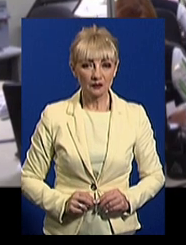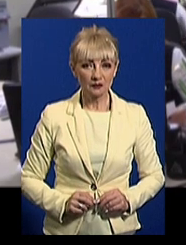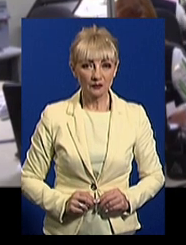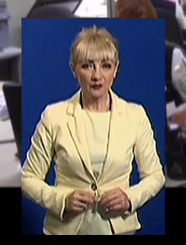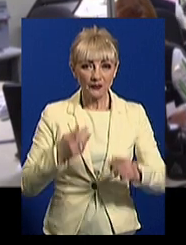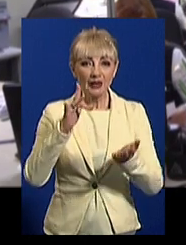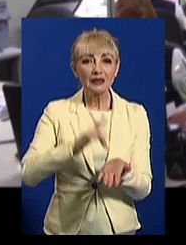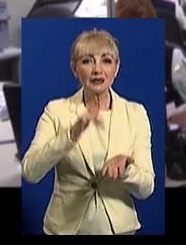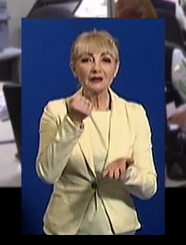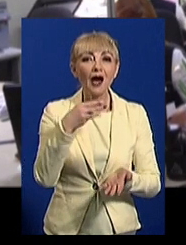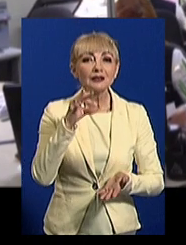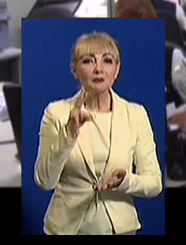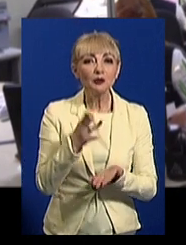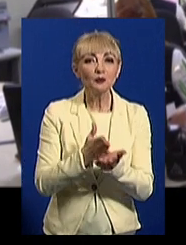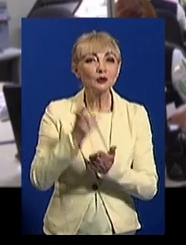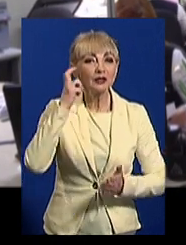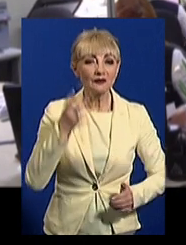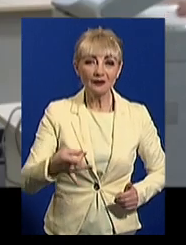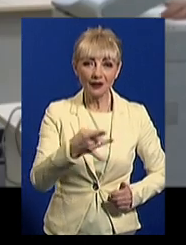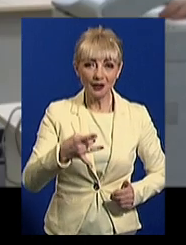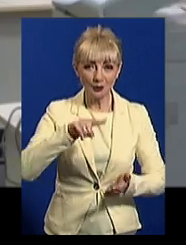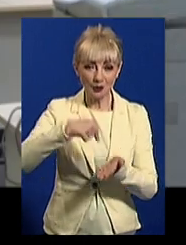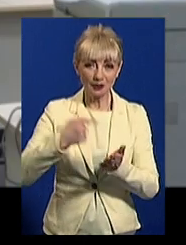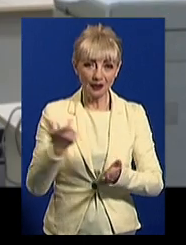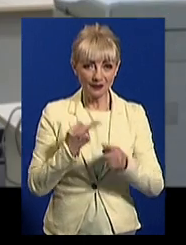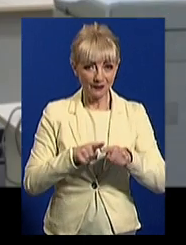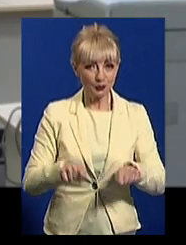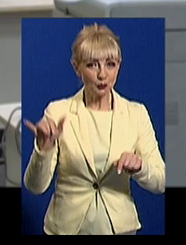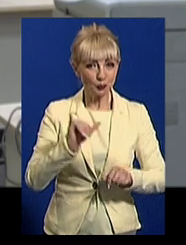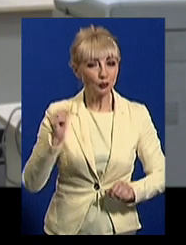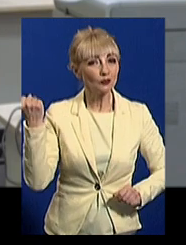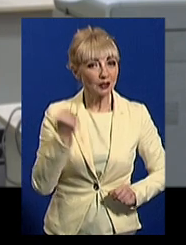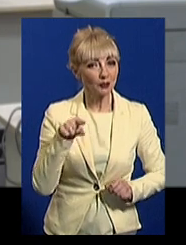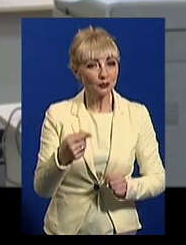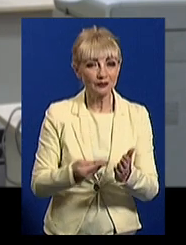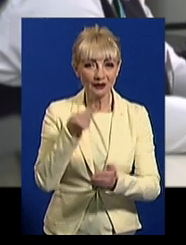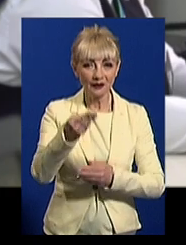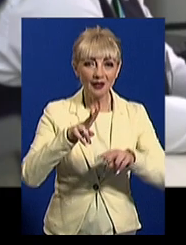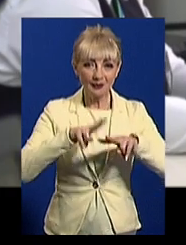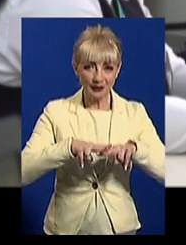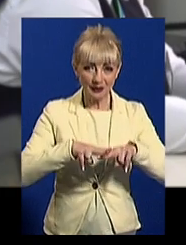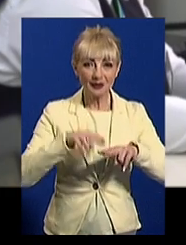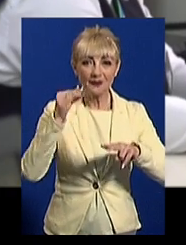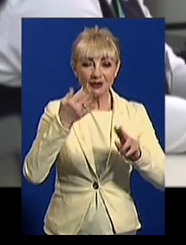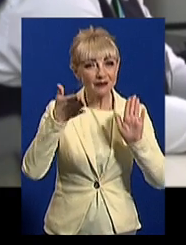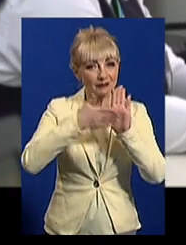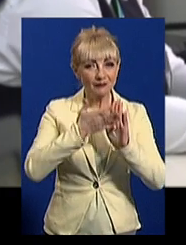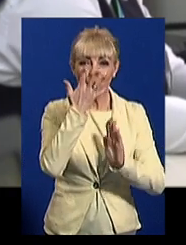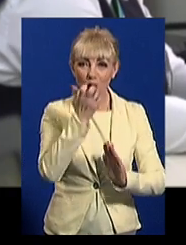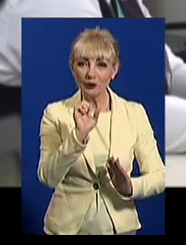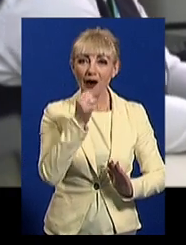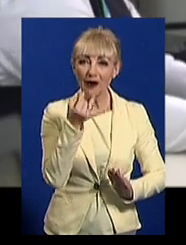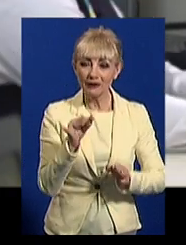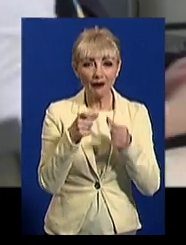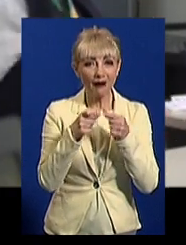Центр адміністративних послуг Київського району Харкова. Цієї суботи та неділі тут видаватимуть паспорти з клеєними фото та ІД-картки.